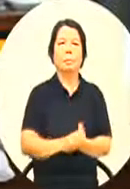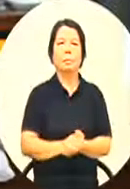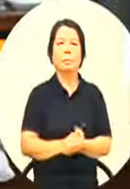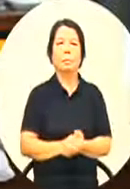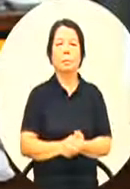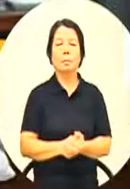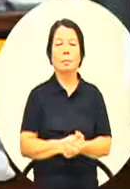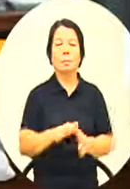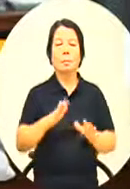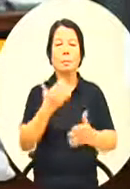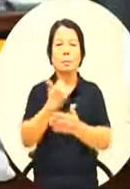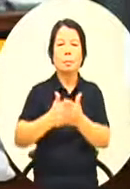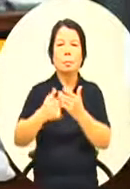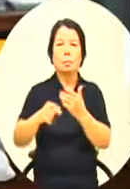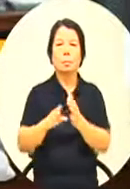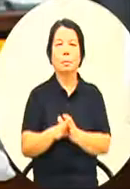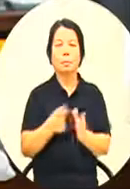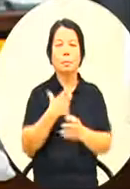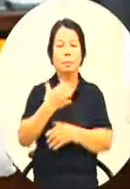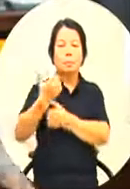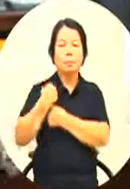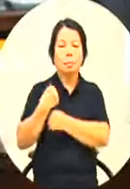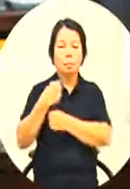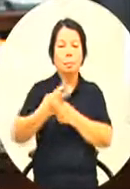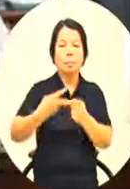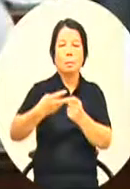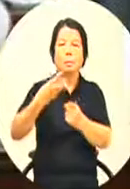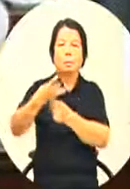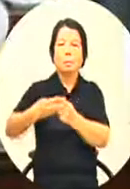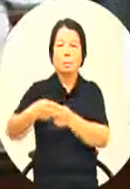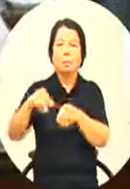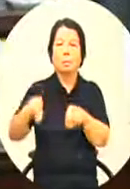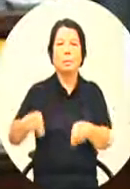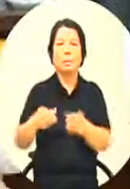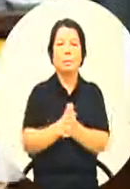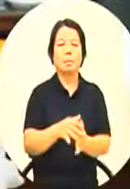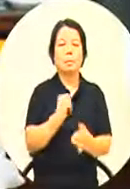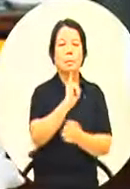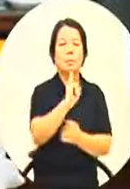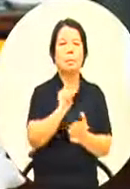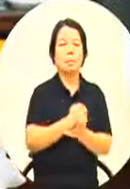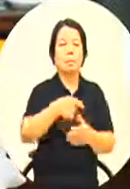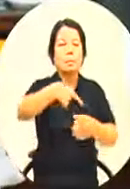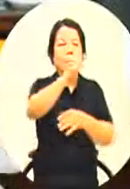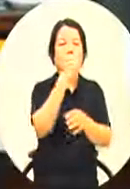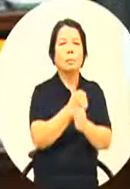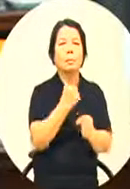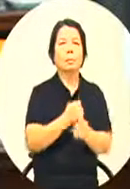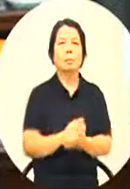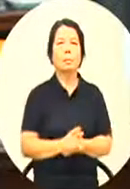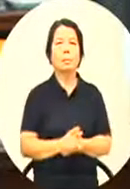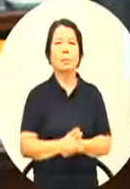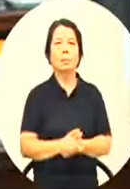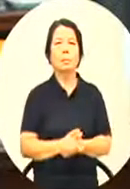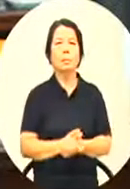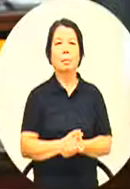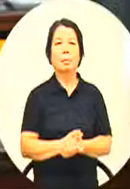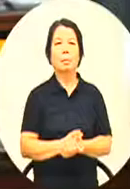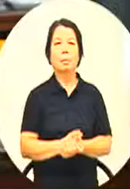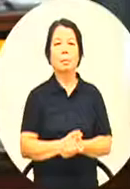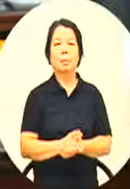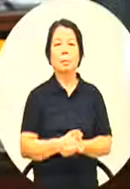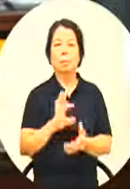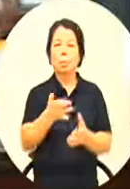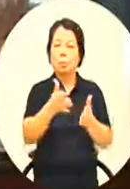那剩下人就男生当兵抽两年三年的签女生就去上班了那所以说